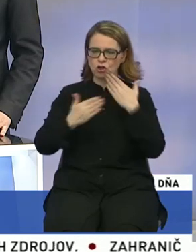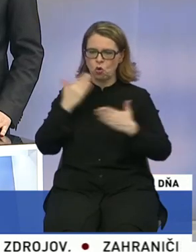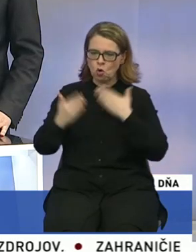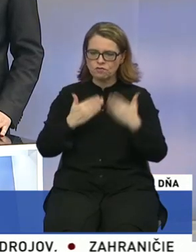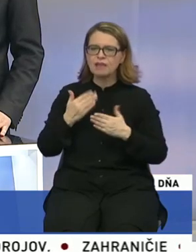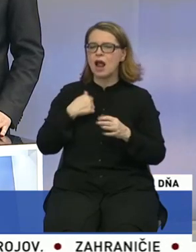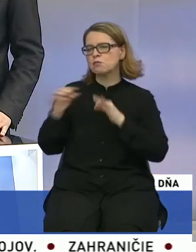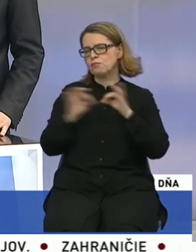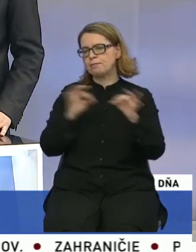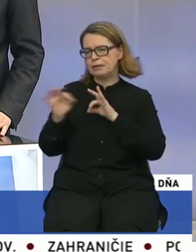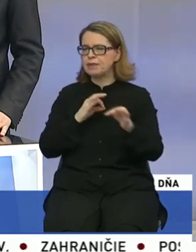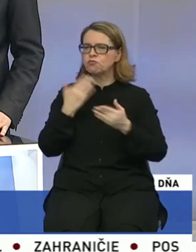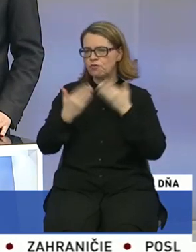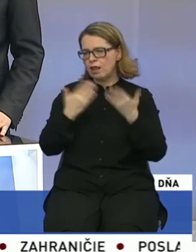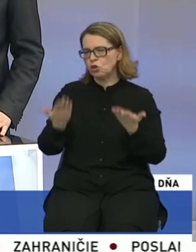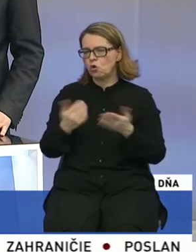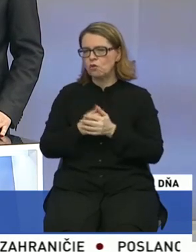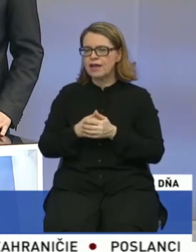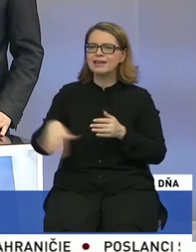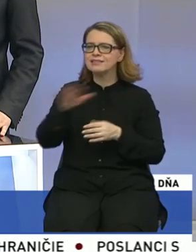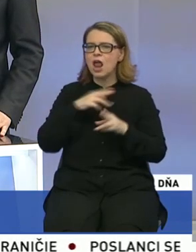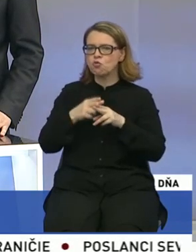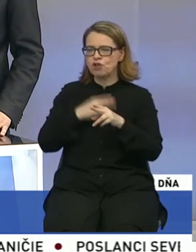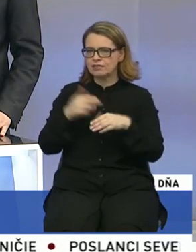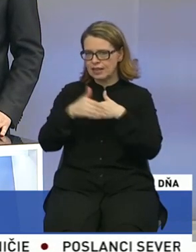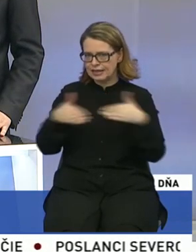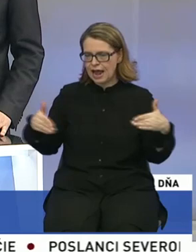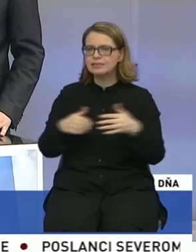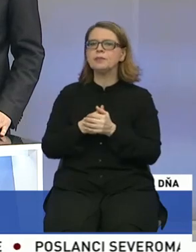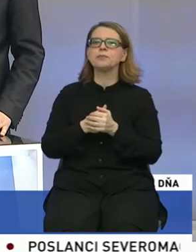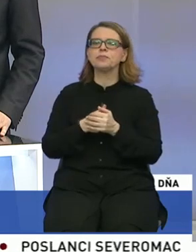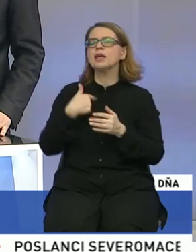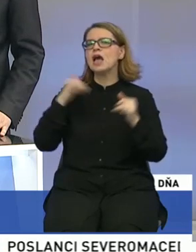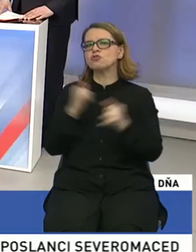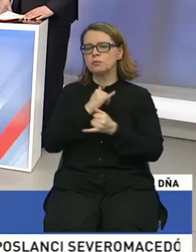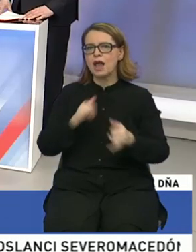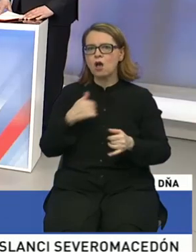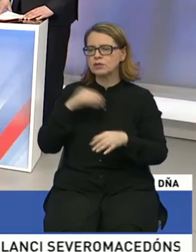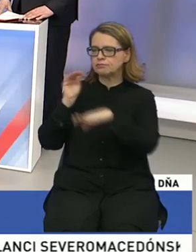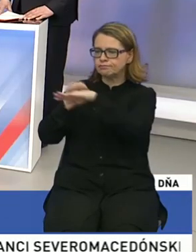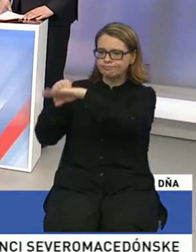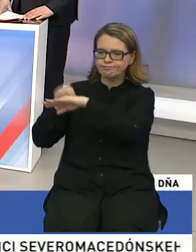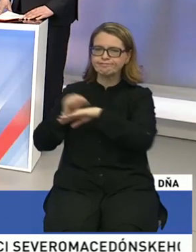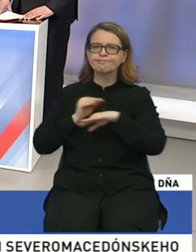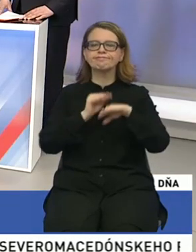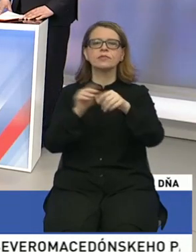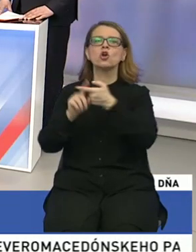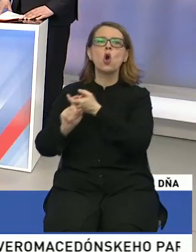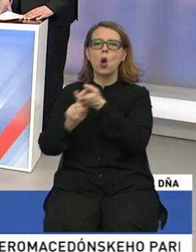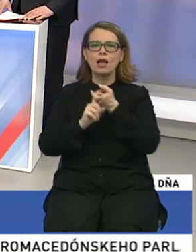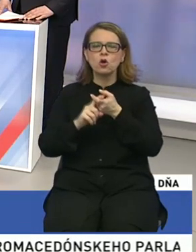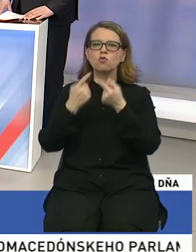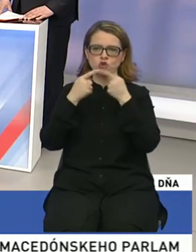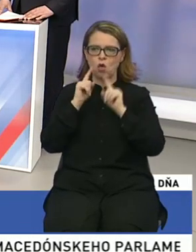alebo pripravovali sme to rokovanie celoštátnej rady, tak ja som naozaj oslovil kolegov Slovákov,